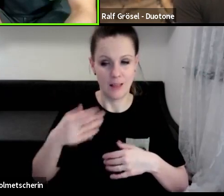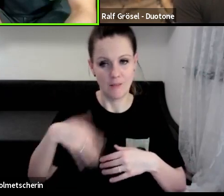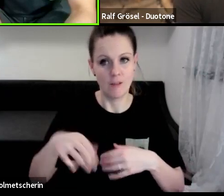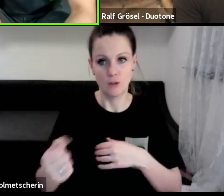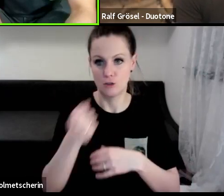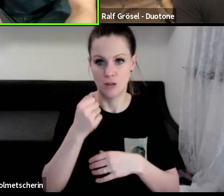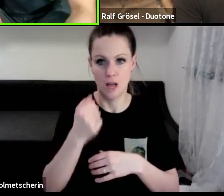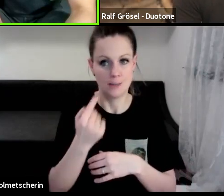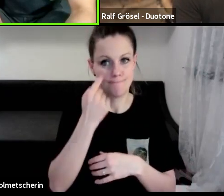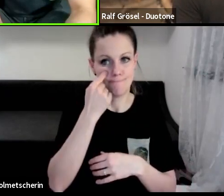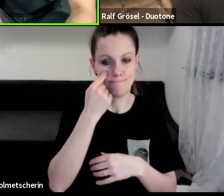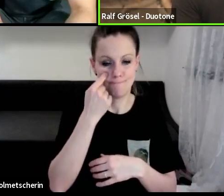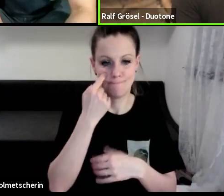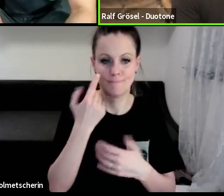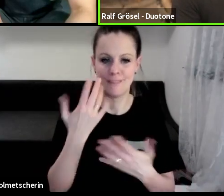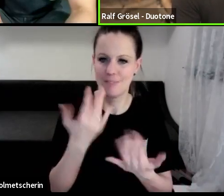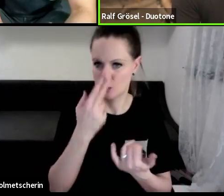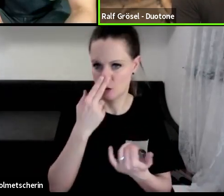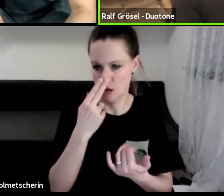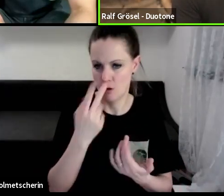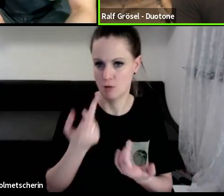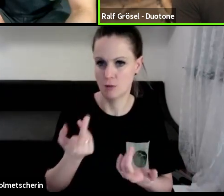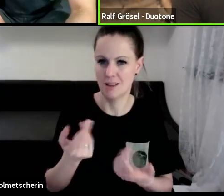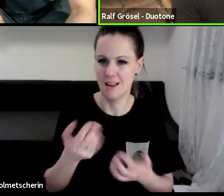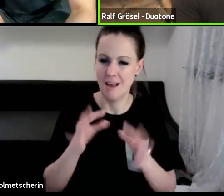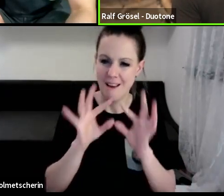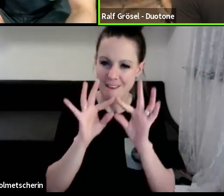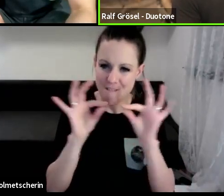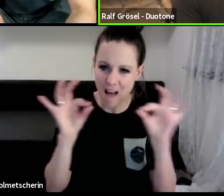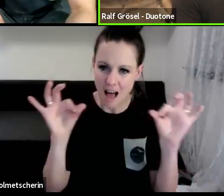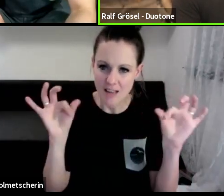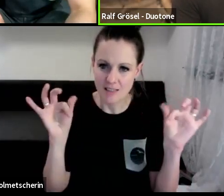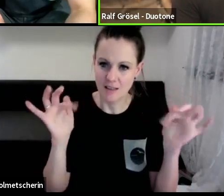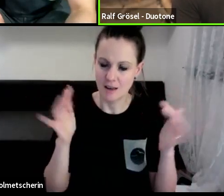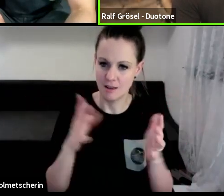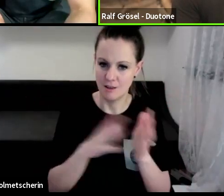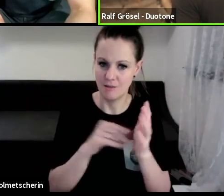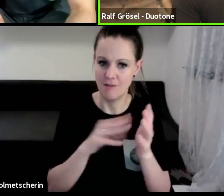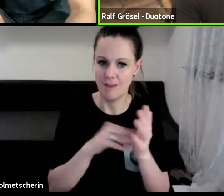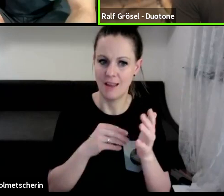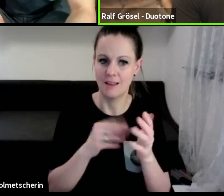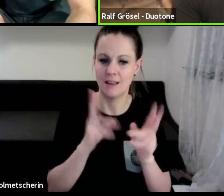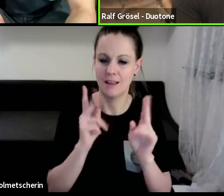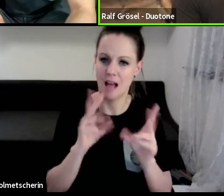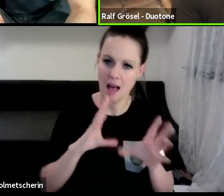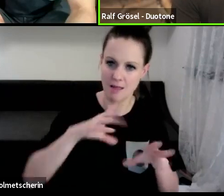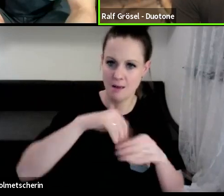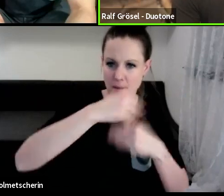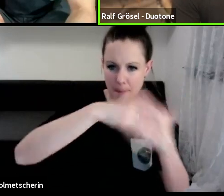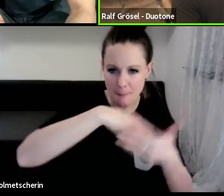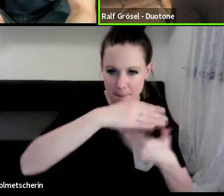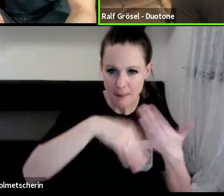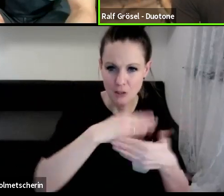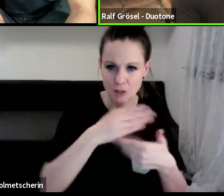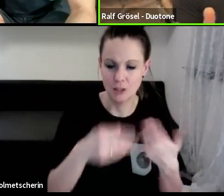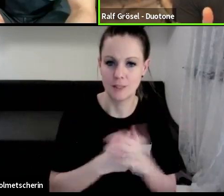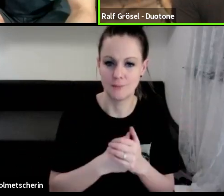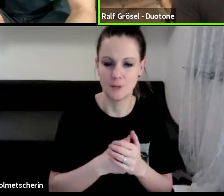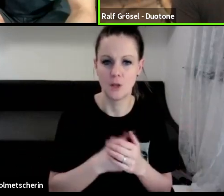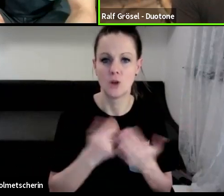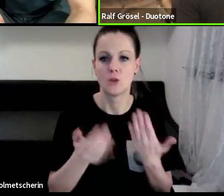ob das jetzt mit den Bags ist oder ob wir versuchen, Fasern zu verwenden, die wir irgendwie beimischen können bei den Materialien. Challenger,